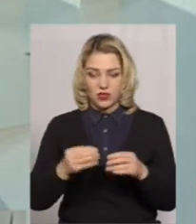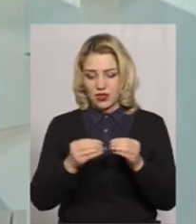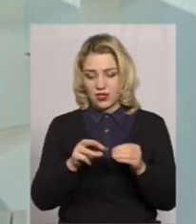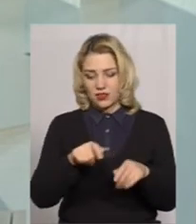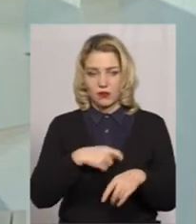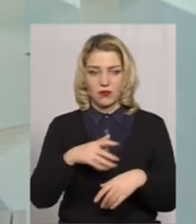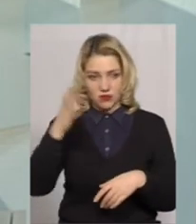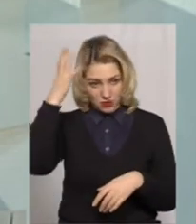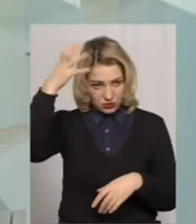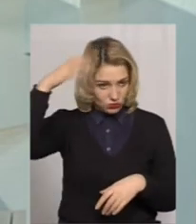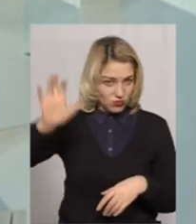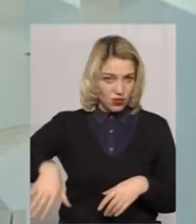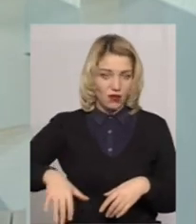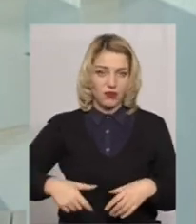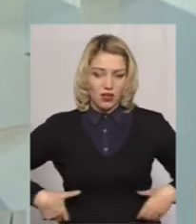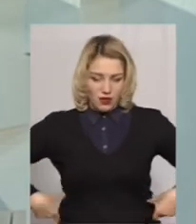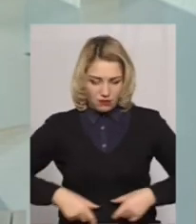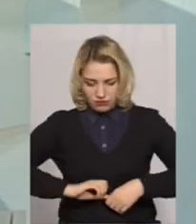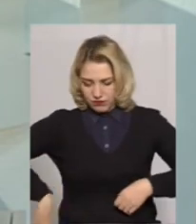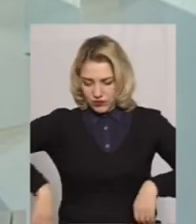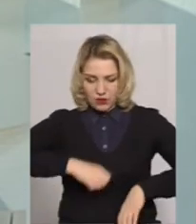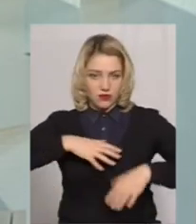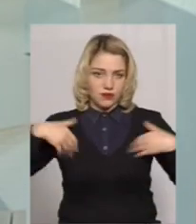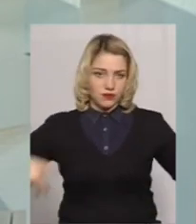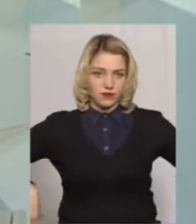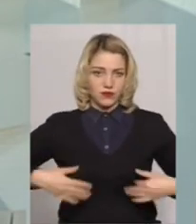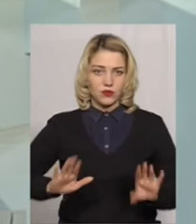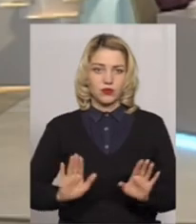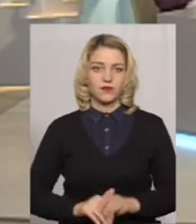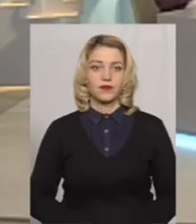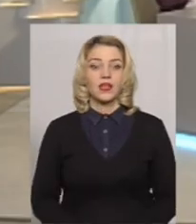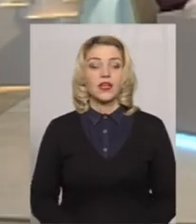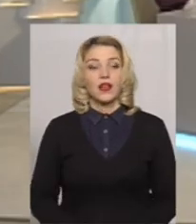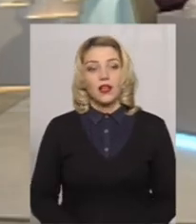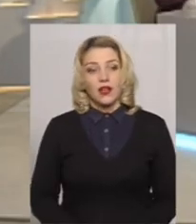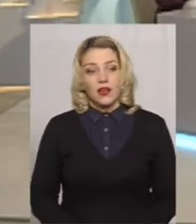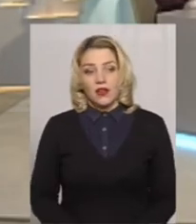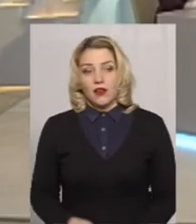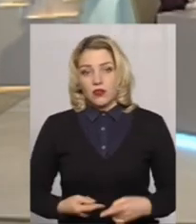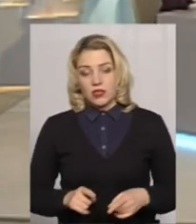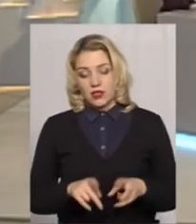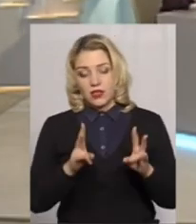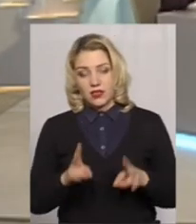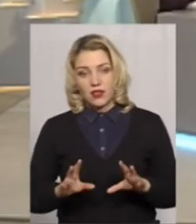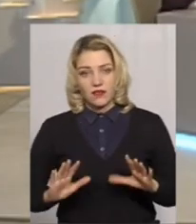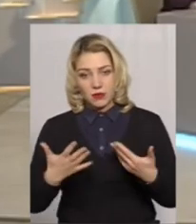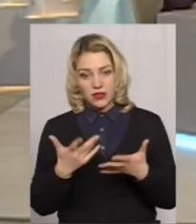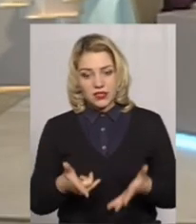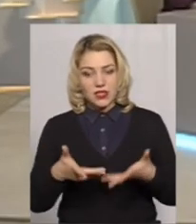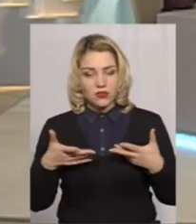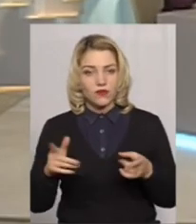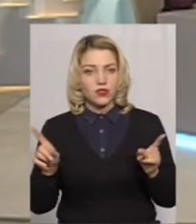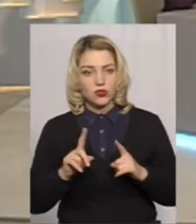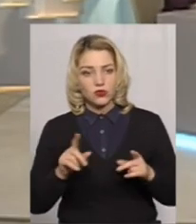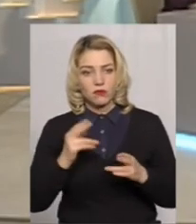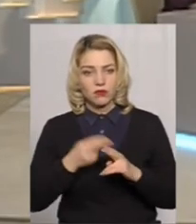метрів, той вже каску зняв, той жилет вже зняв, той пояс зняв і так далі. У тих випадках летальних теж з'ясувалося, що без